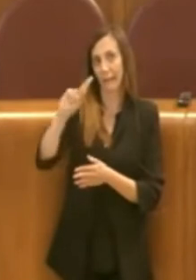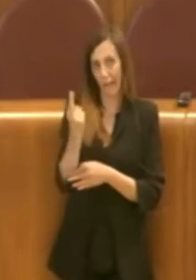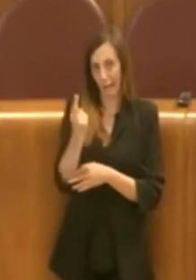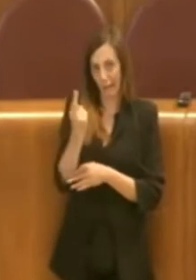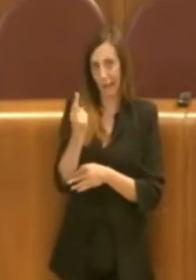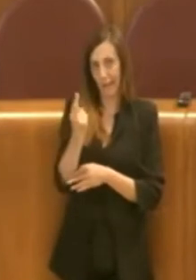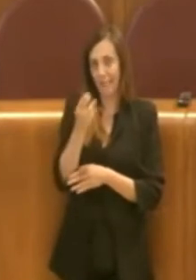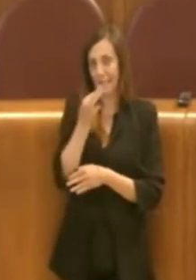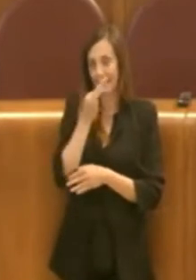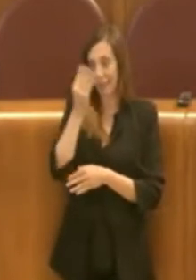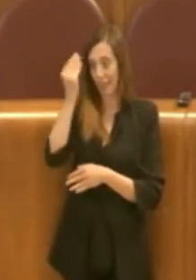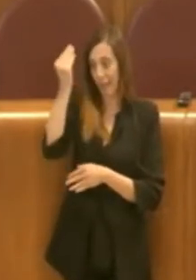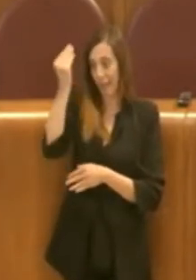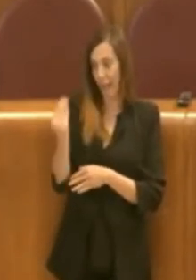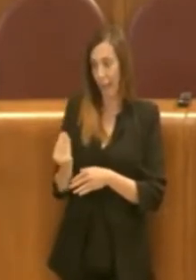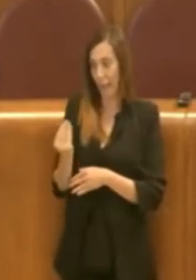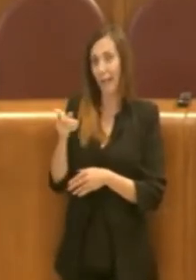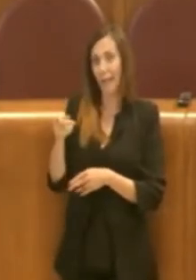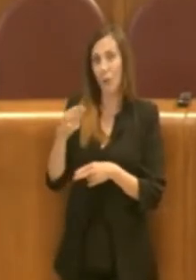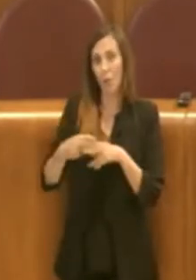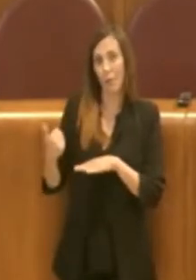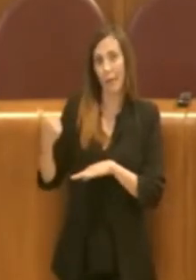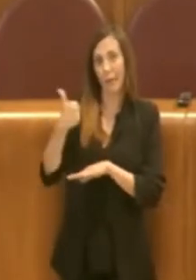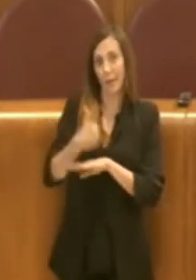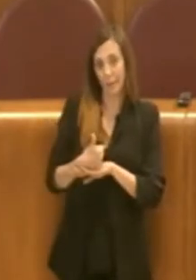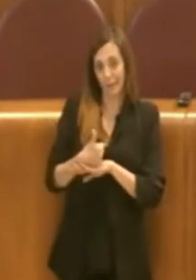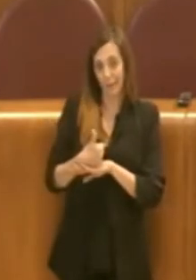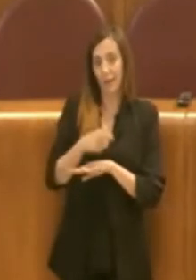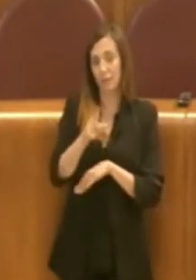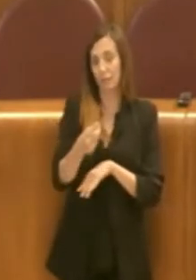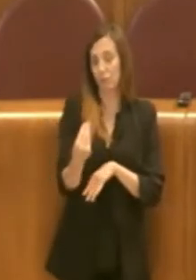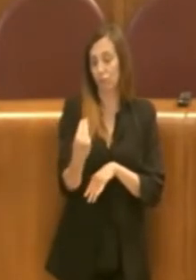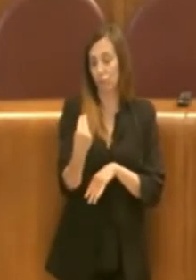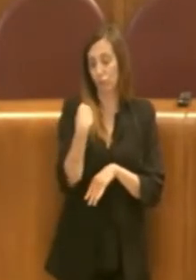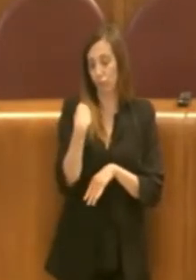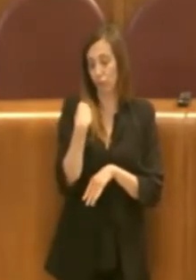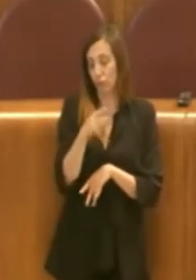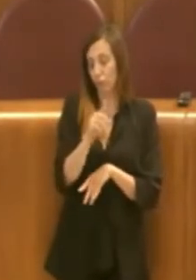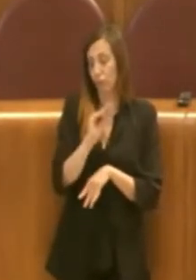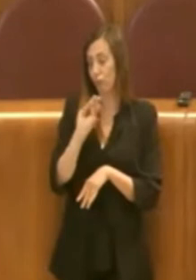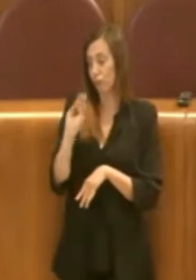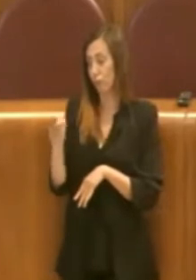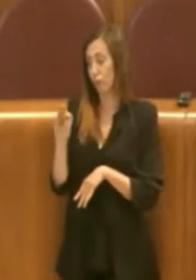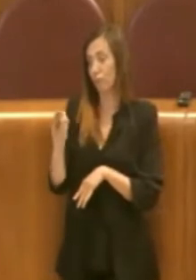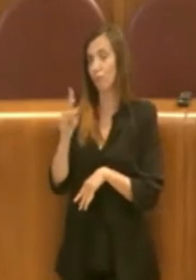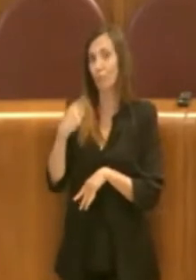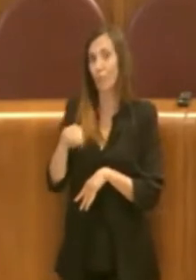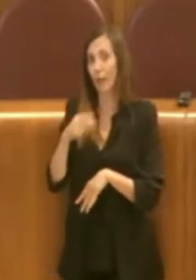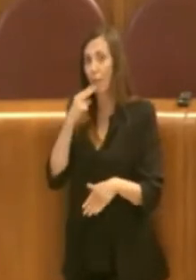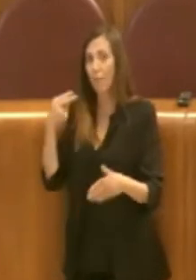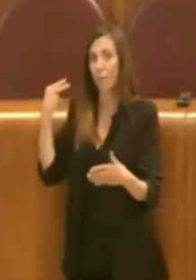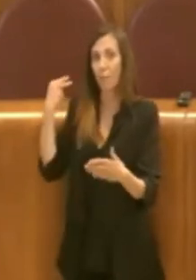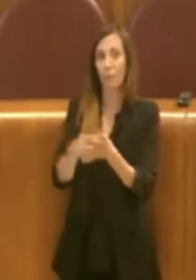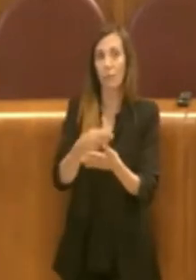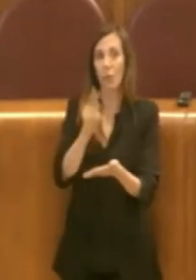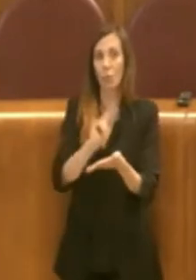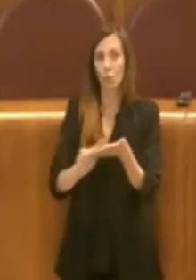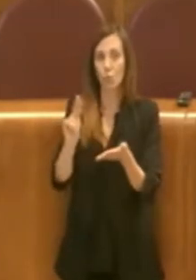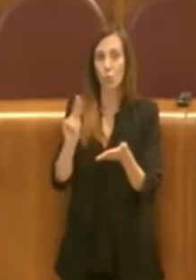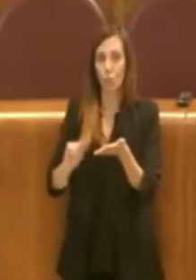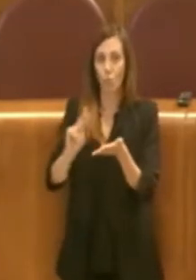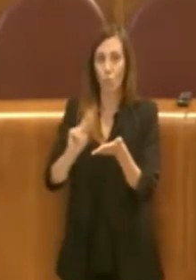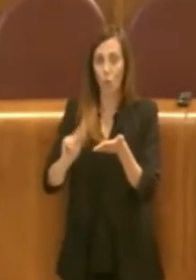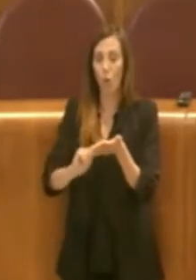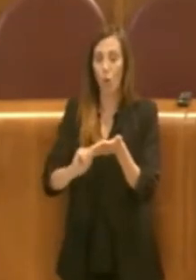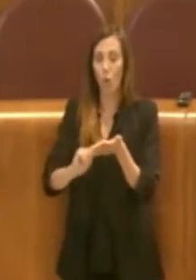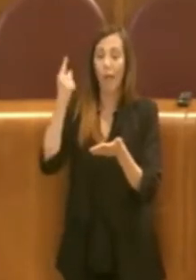quindi all'ente, in questo caso Roma Capitale, di procedere a intitolazione della scuola. E quindi lì